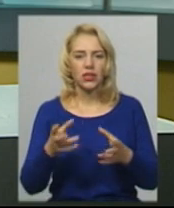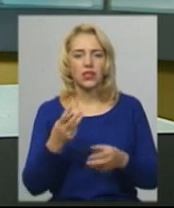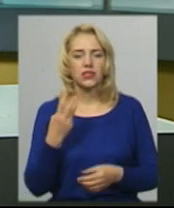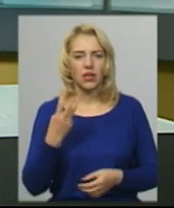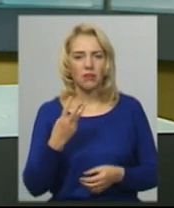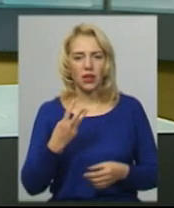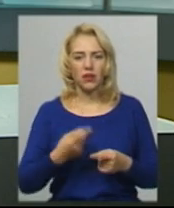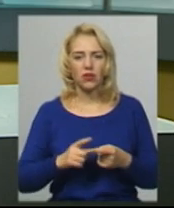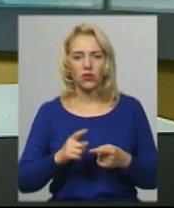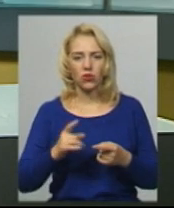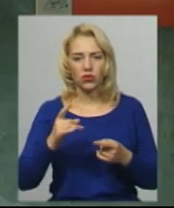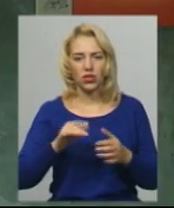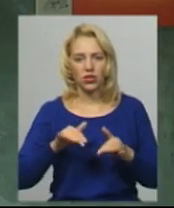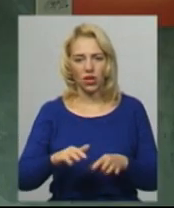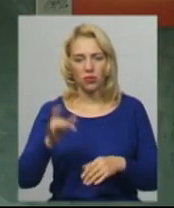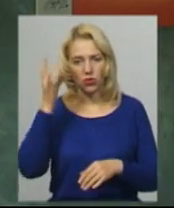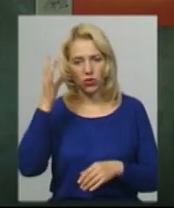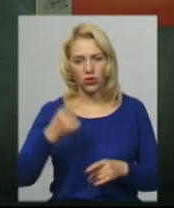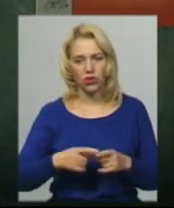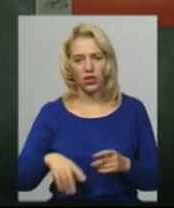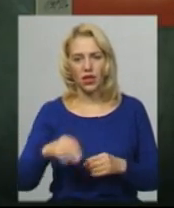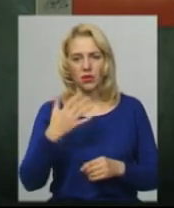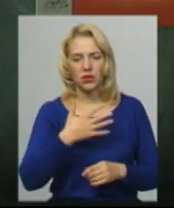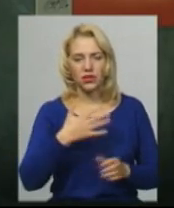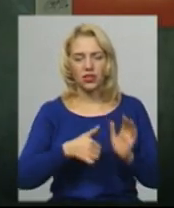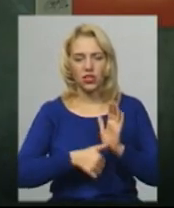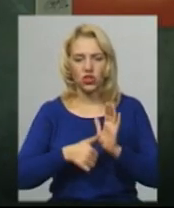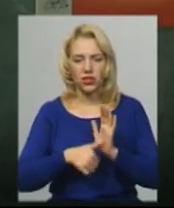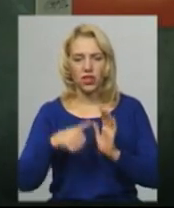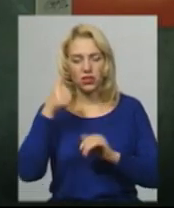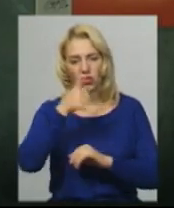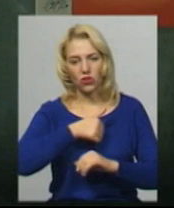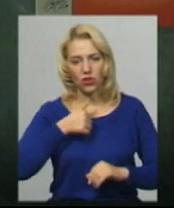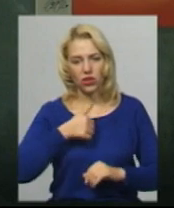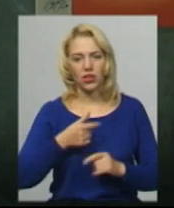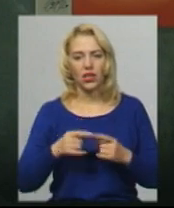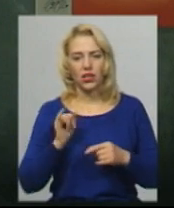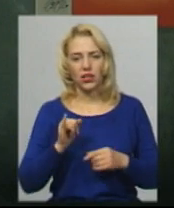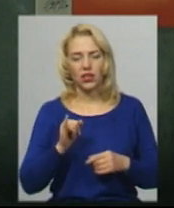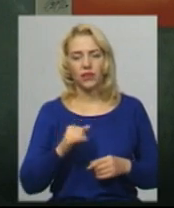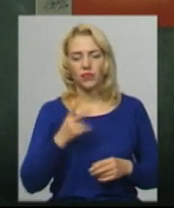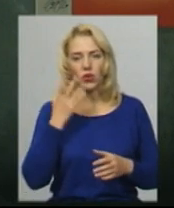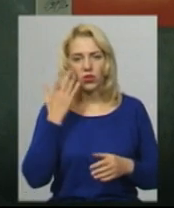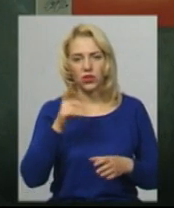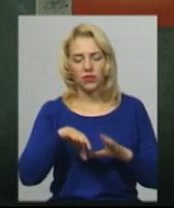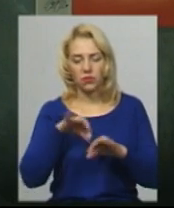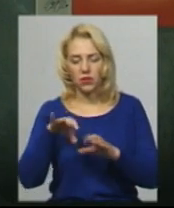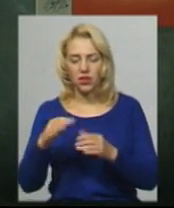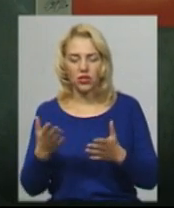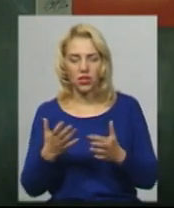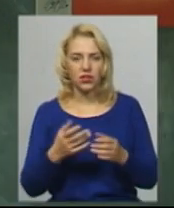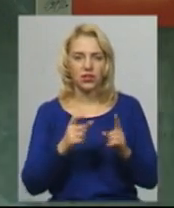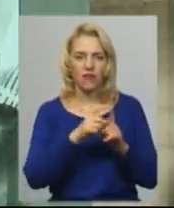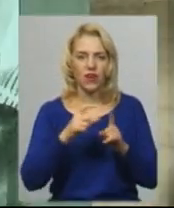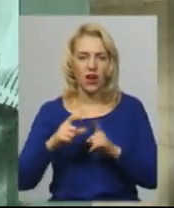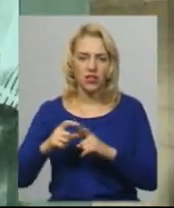культури. «Ти там датовані 50-ми, 60-ми, якимись роками, але коли ти вибираєш там якісь конкретні фрази,